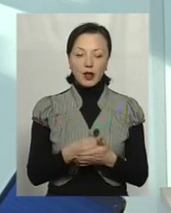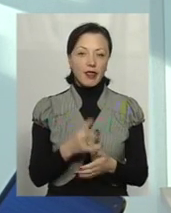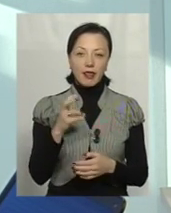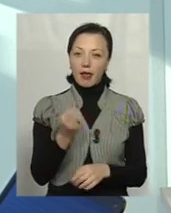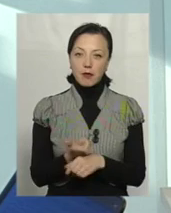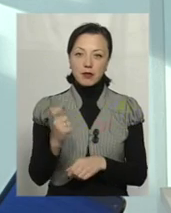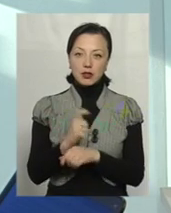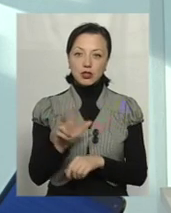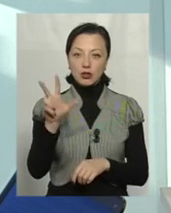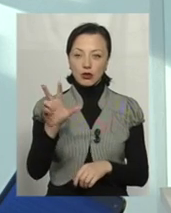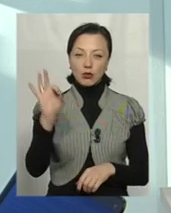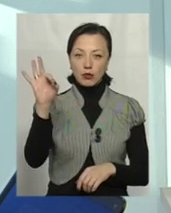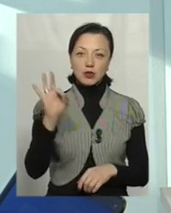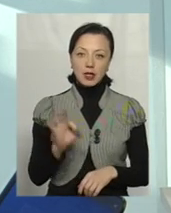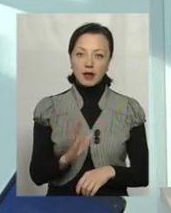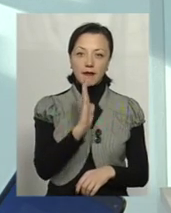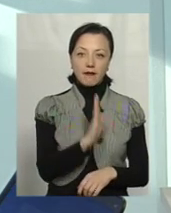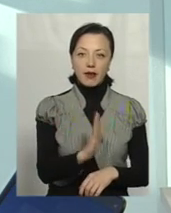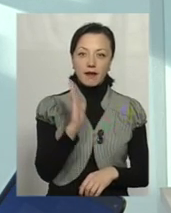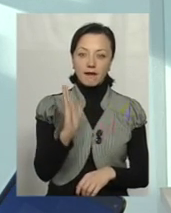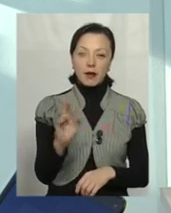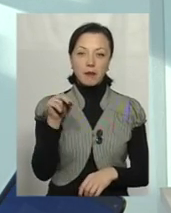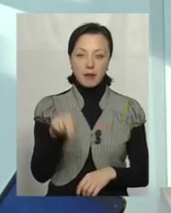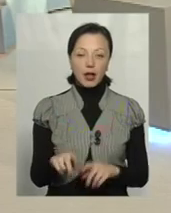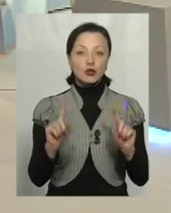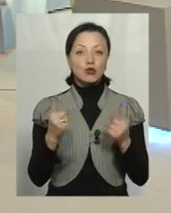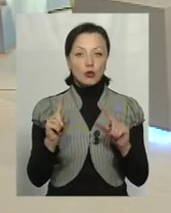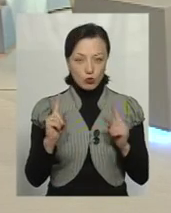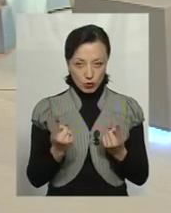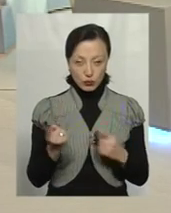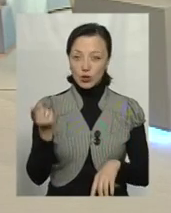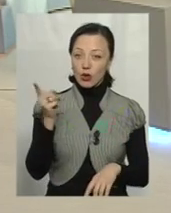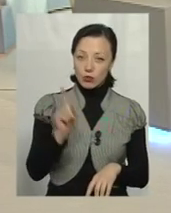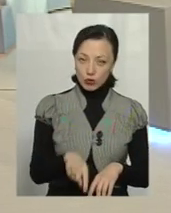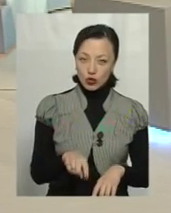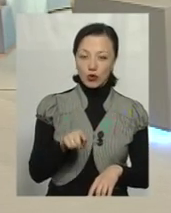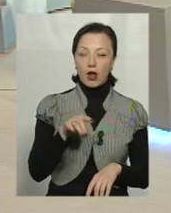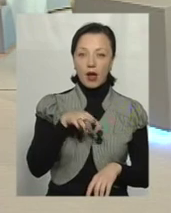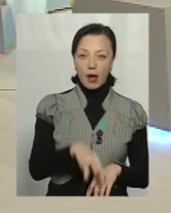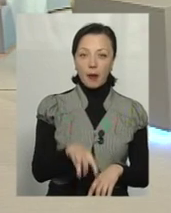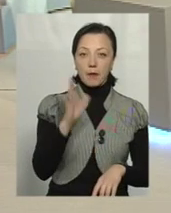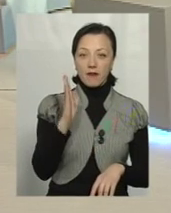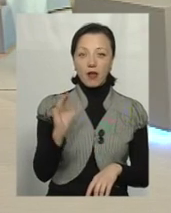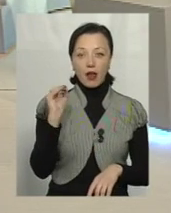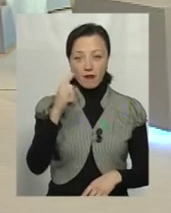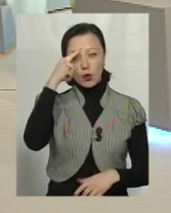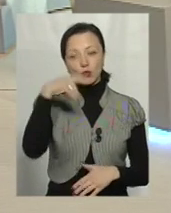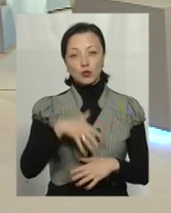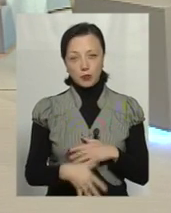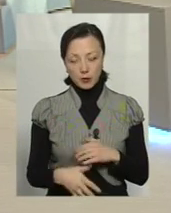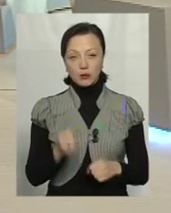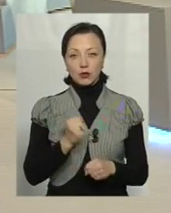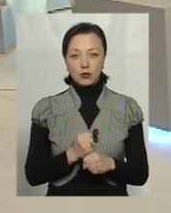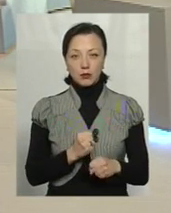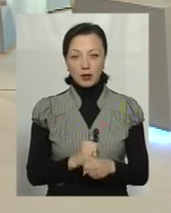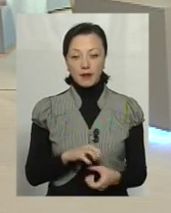більше 3% ВВП країни. Чому? Тому що вони розуміють і дійшли до